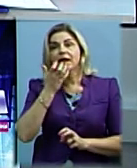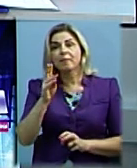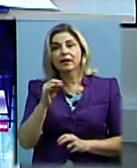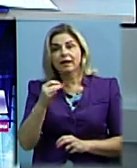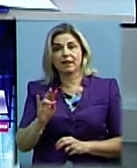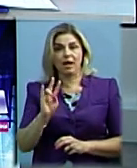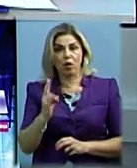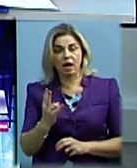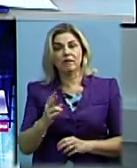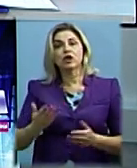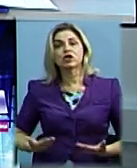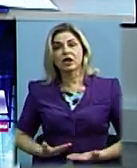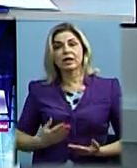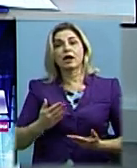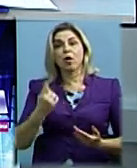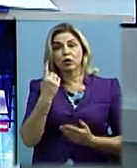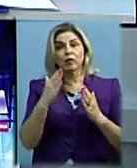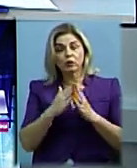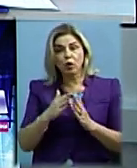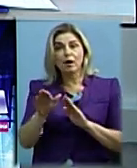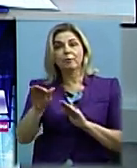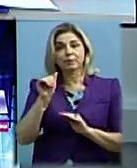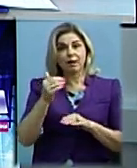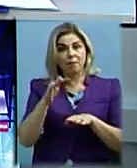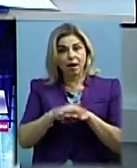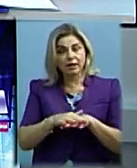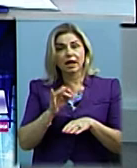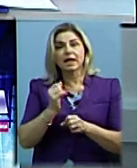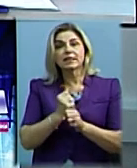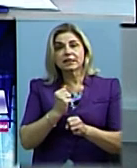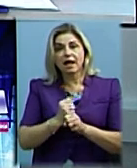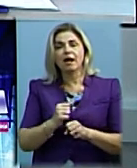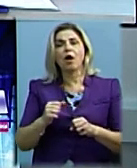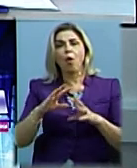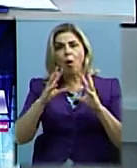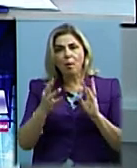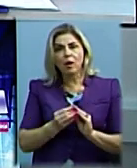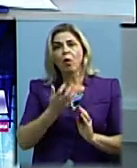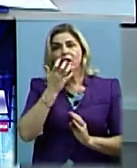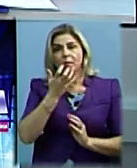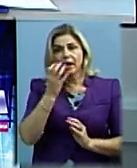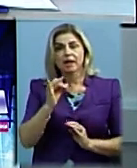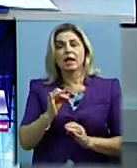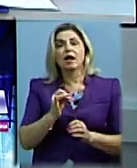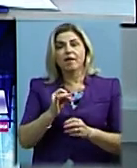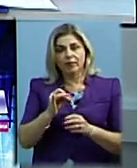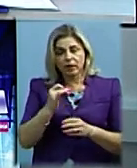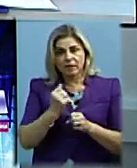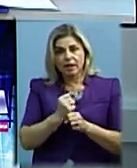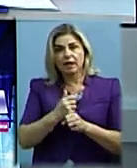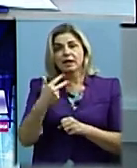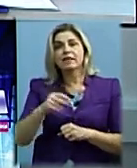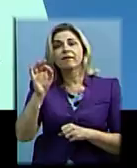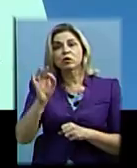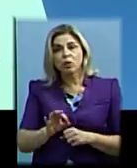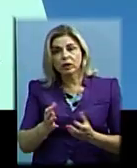Мешканці одного з будинків взяли кредит у банку, зробили комплекс теплення і вже отримали 30% компенсації від міста.